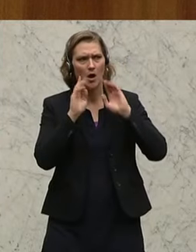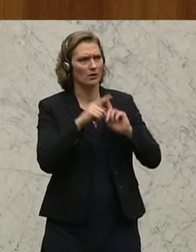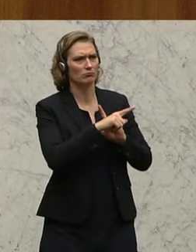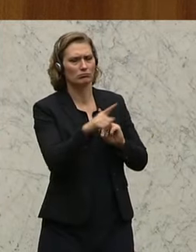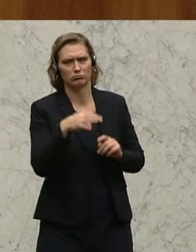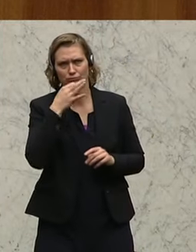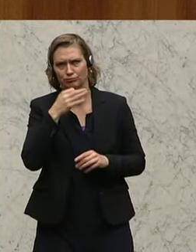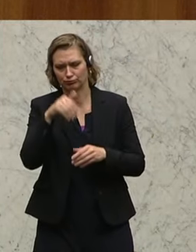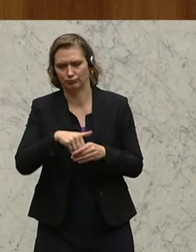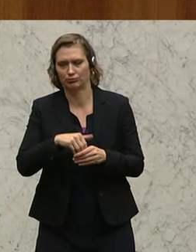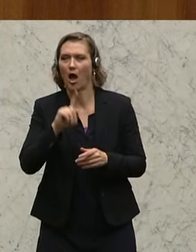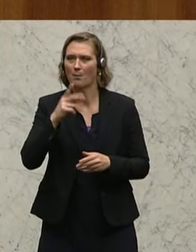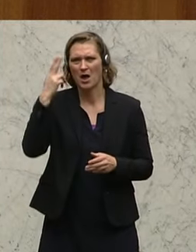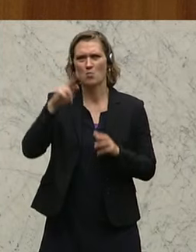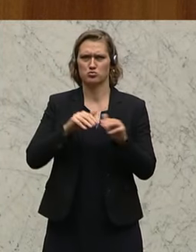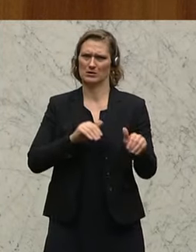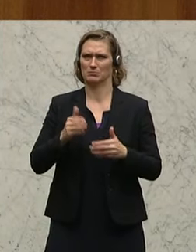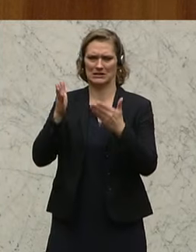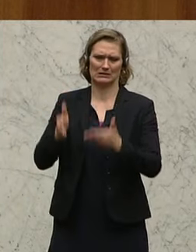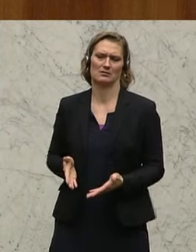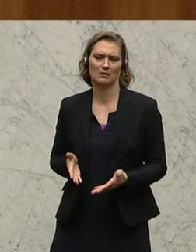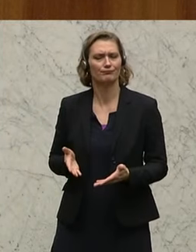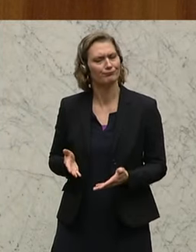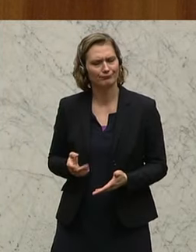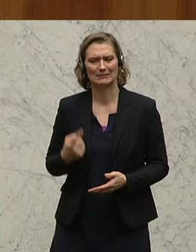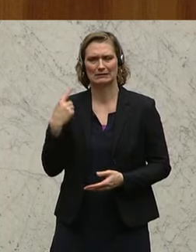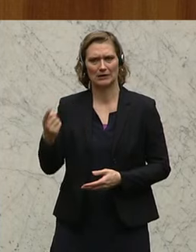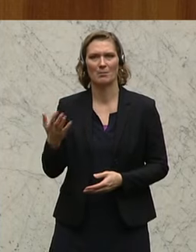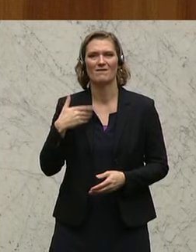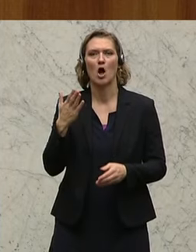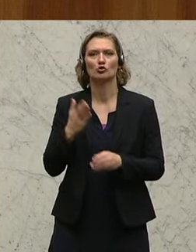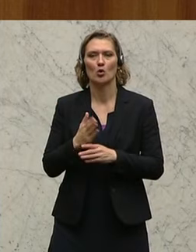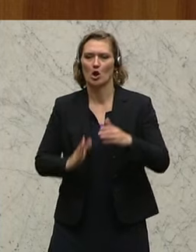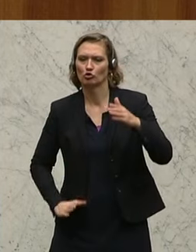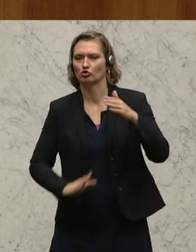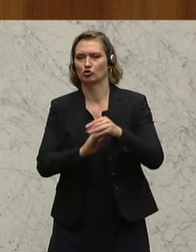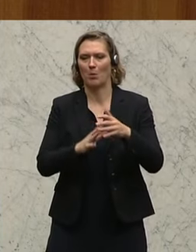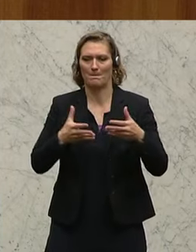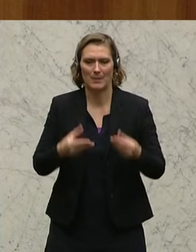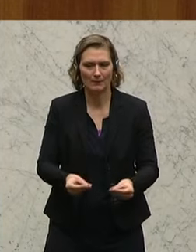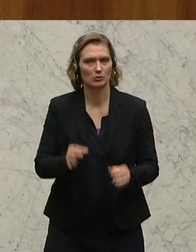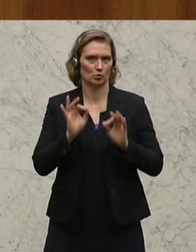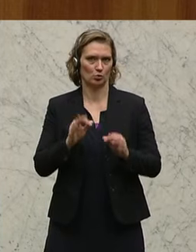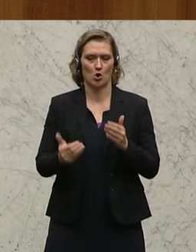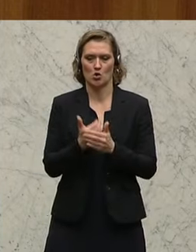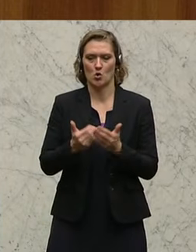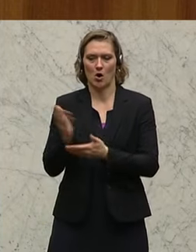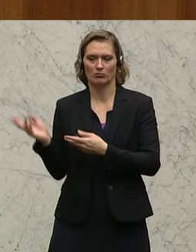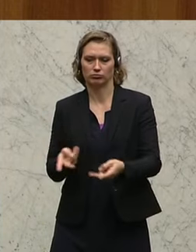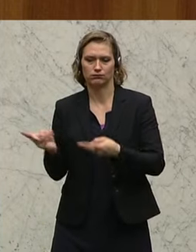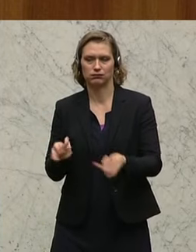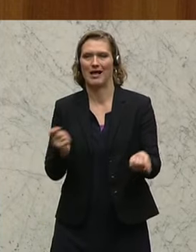es wurde schon sehr, sehr vieles gesagt, aber natürlich, Bundesminister, Sie haben natürlich die Talfahrt gestoppt, Sie haben neue